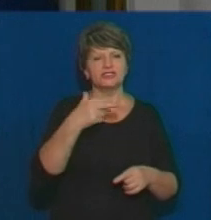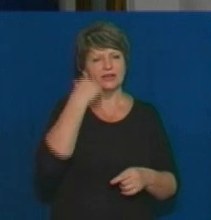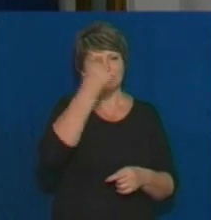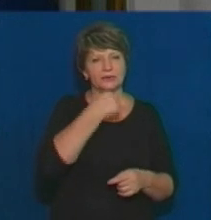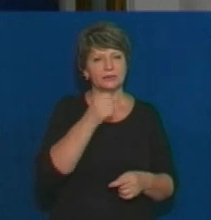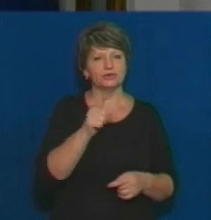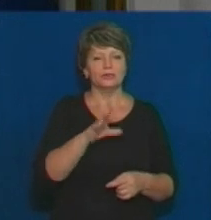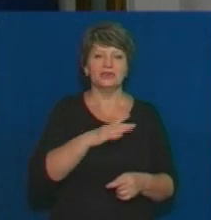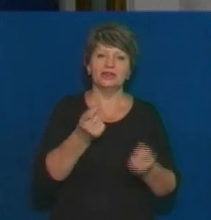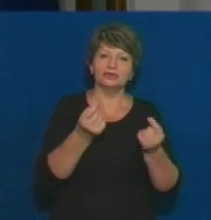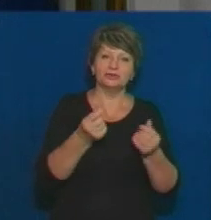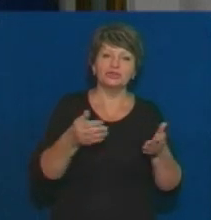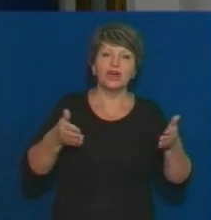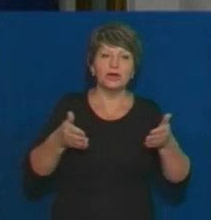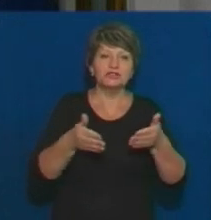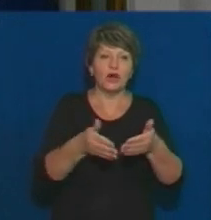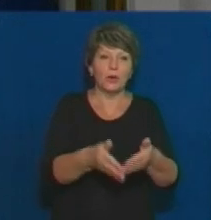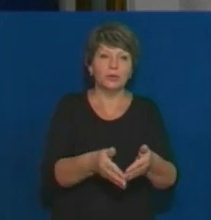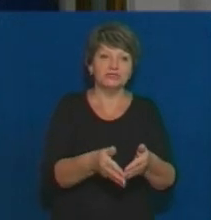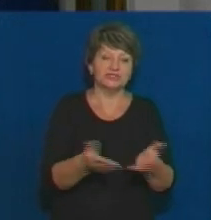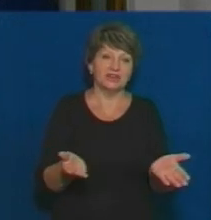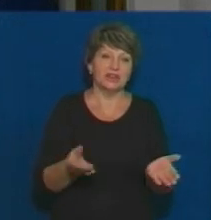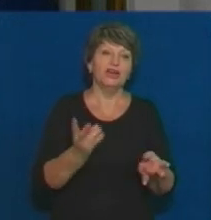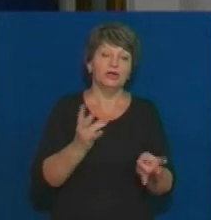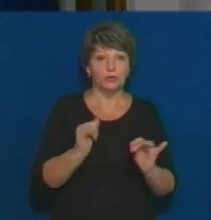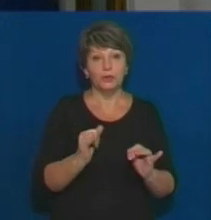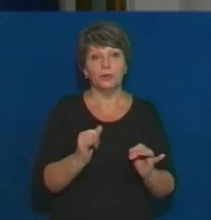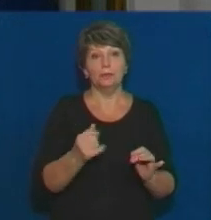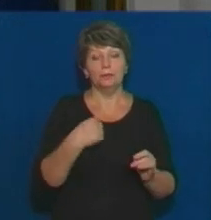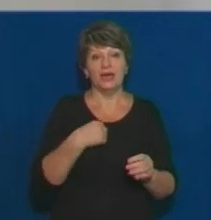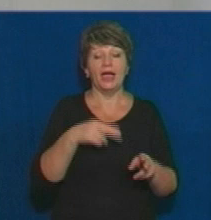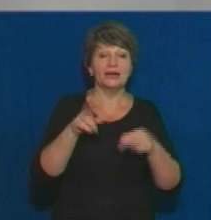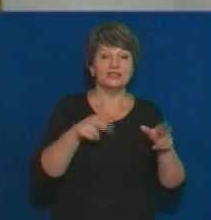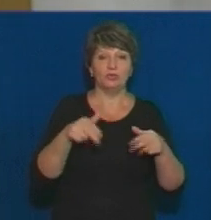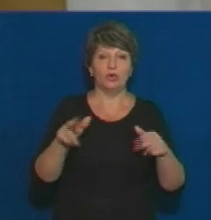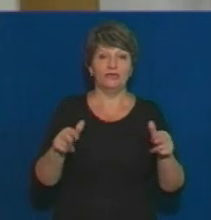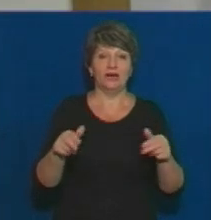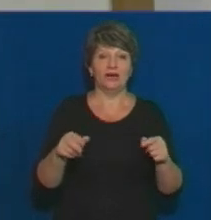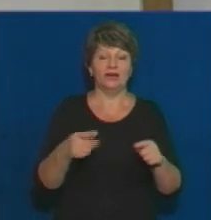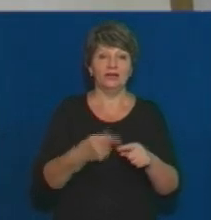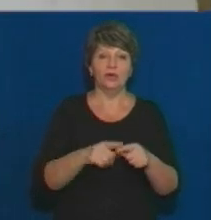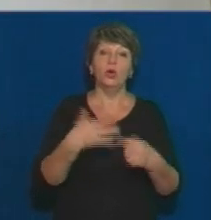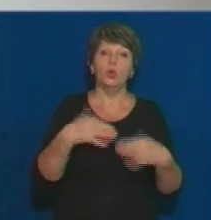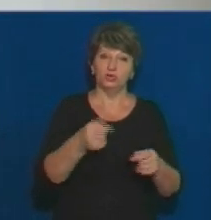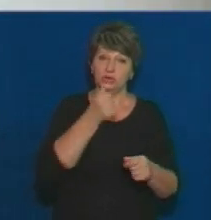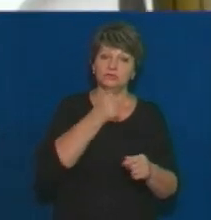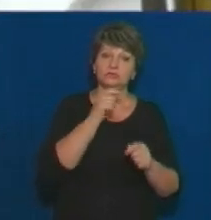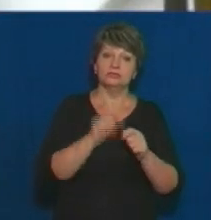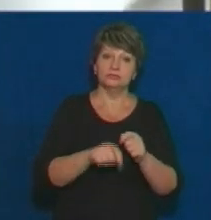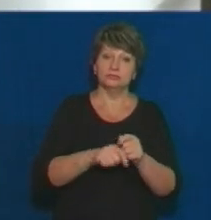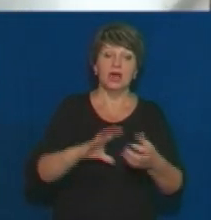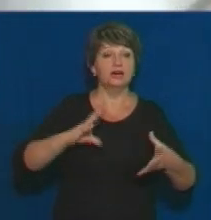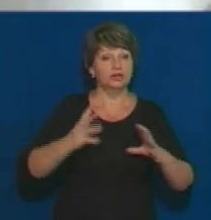щоб вона була така трошки завужена, схожа на ОСУ. Ну і, звичайно, таким чином розмалювали. ОСУ вже випробували, результатом